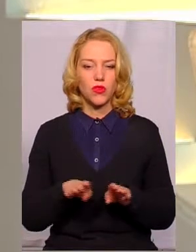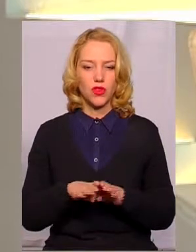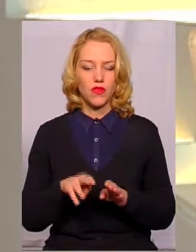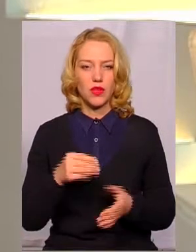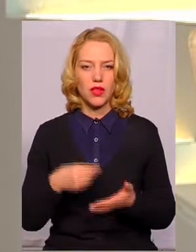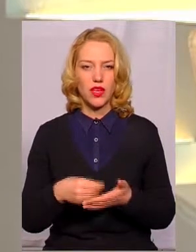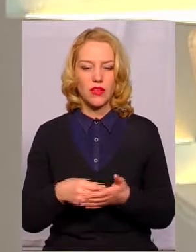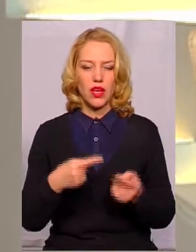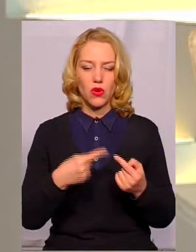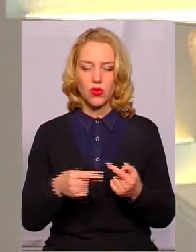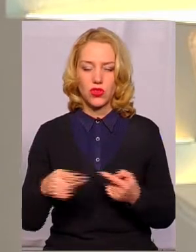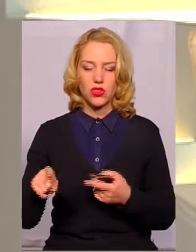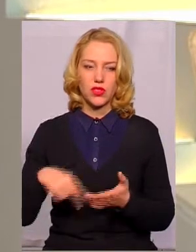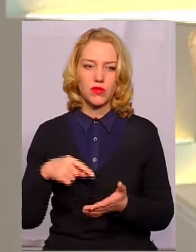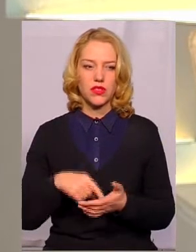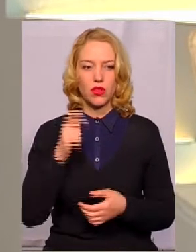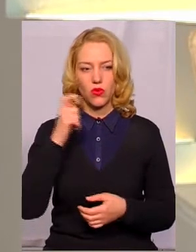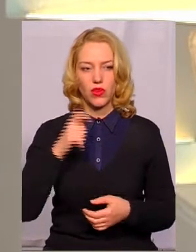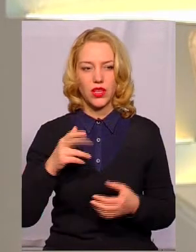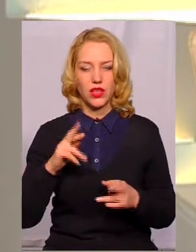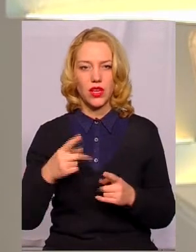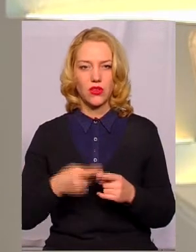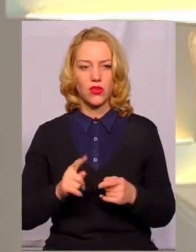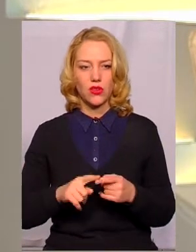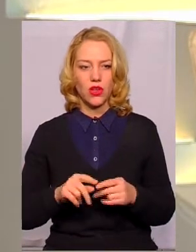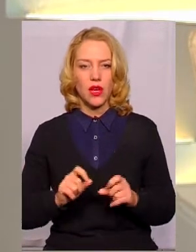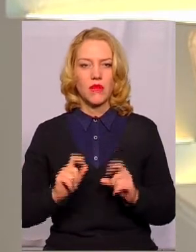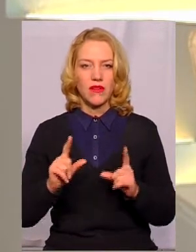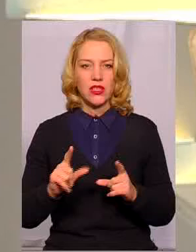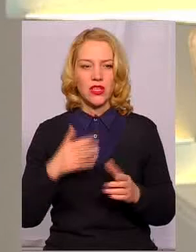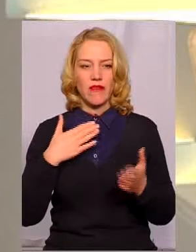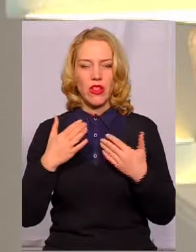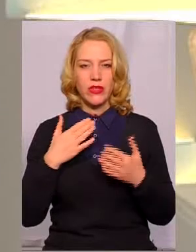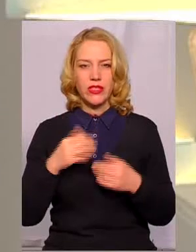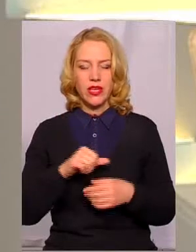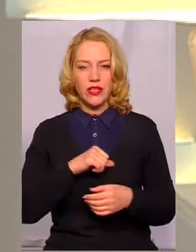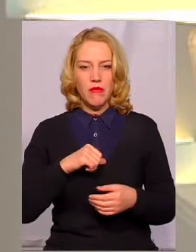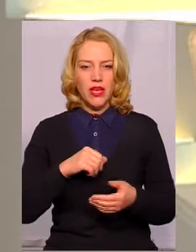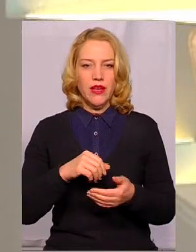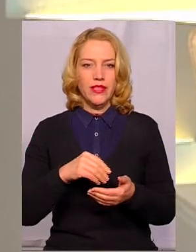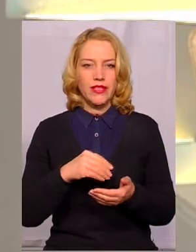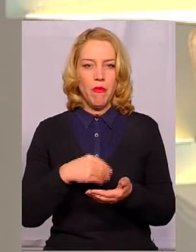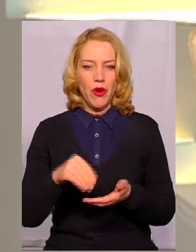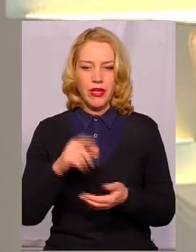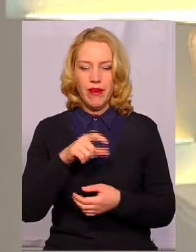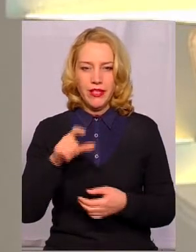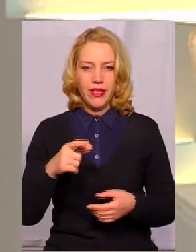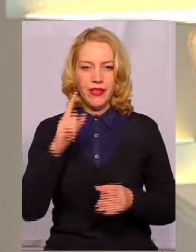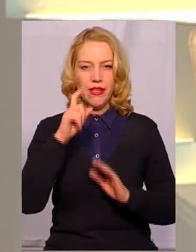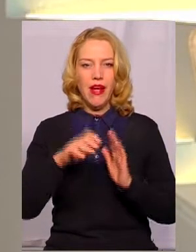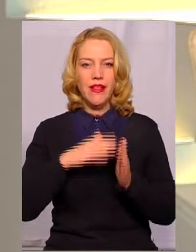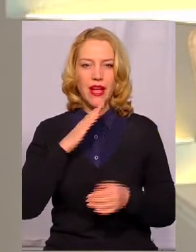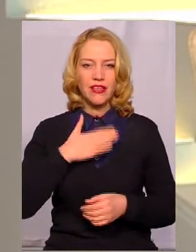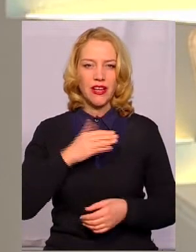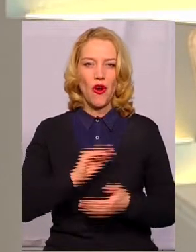тарифами у інших містах країни? Як до цього підвищення ставляться споживачі? Дізнавалась наша колега